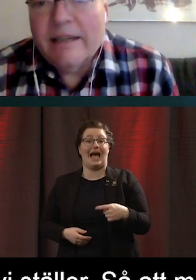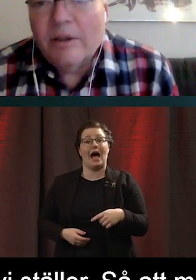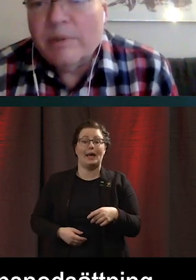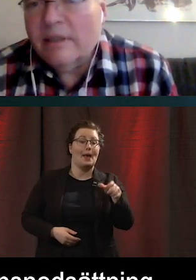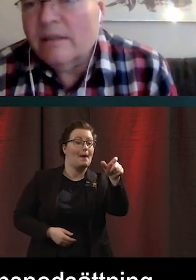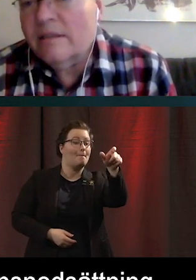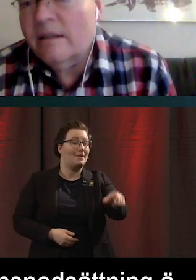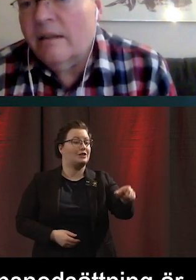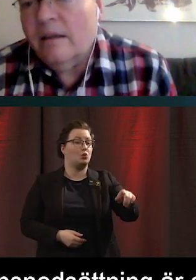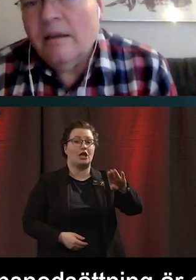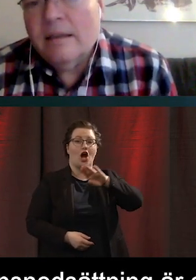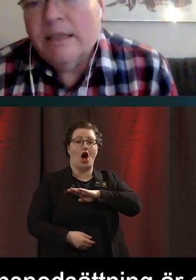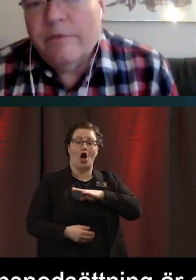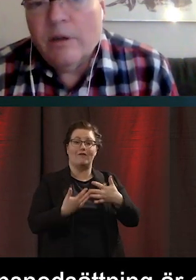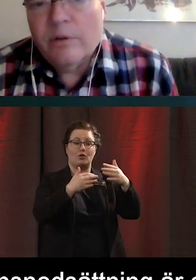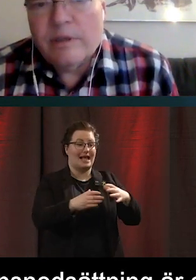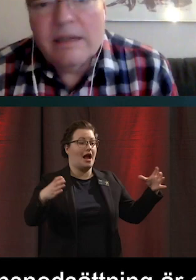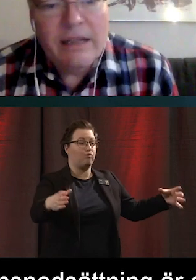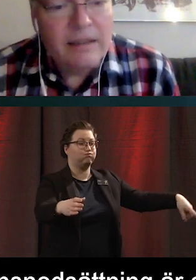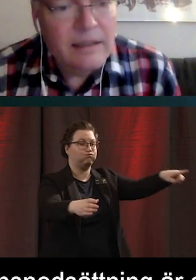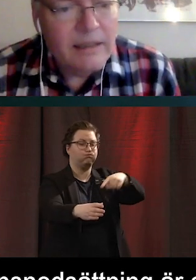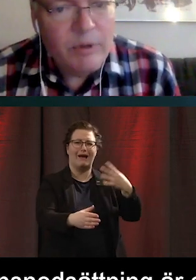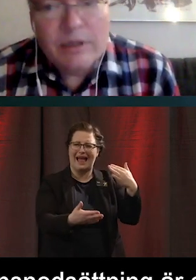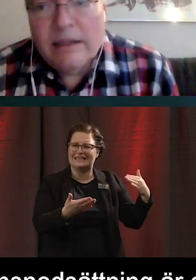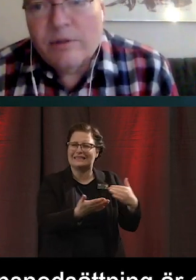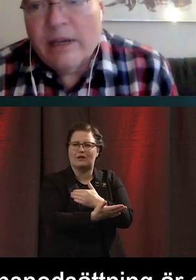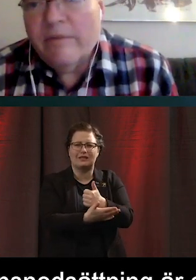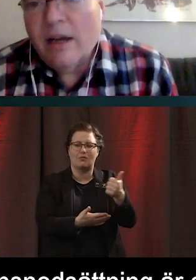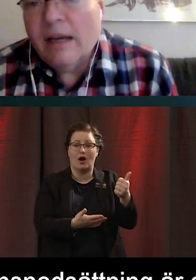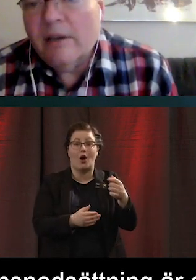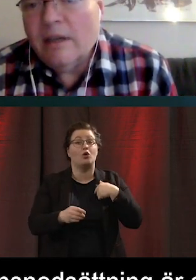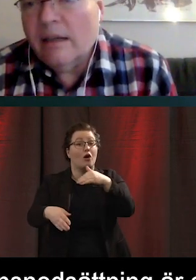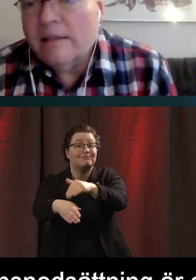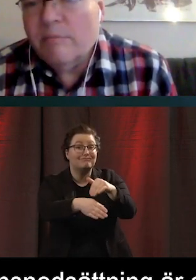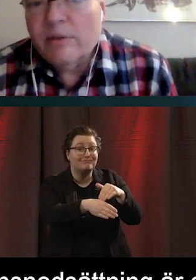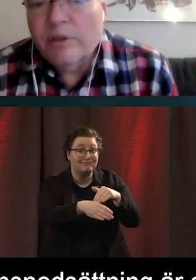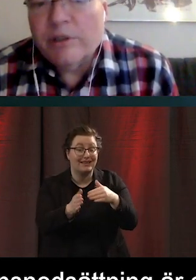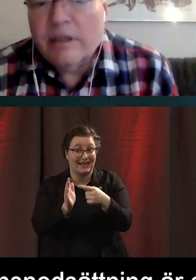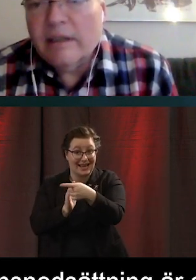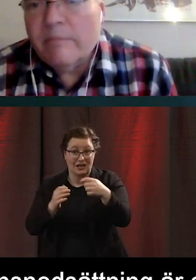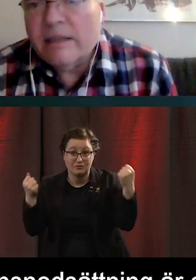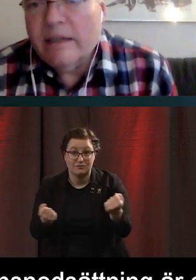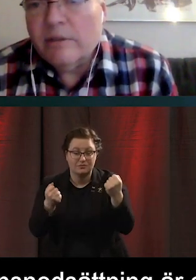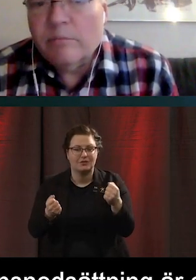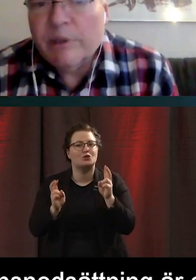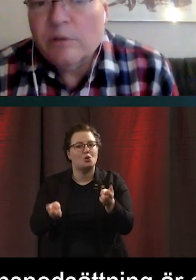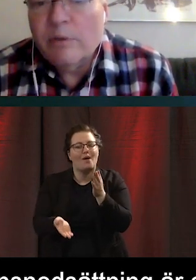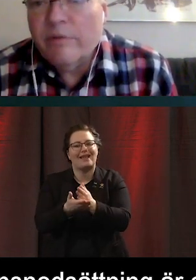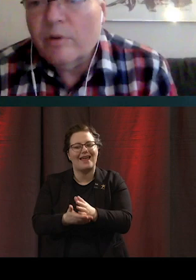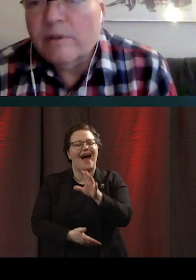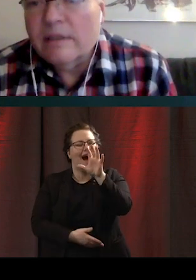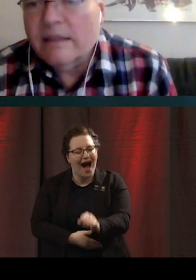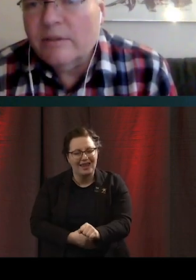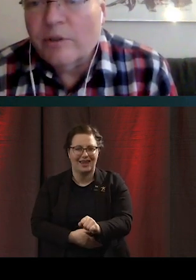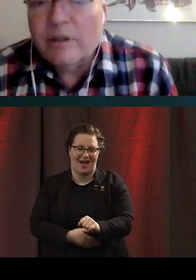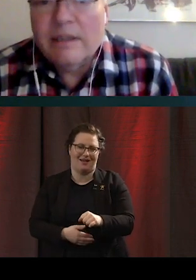är en genomsnittssiffra. Och då ska ni veta, ni som lyssnade, så är det för alla samhällsundersökningar där man säger så. Personer